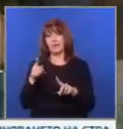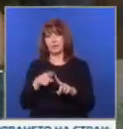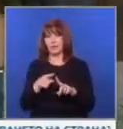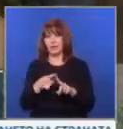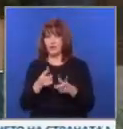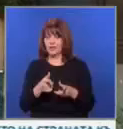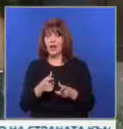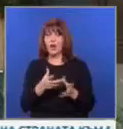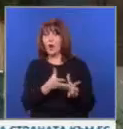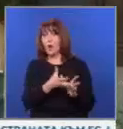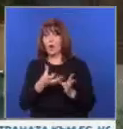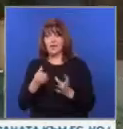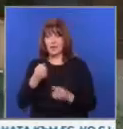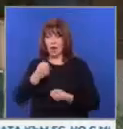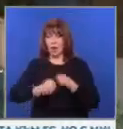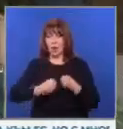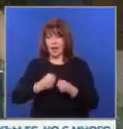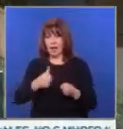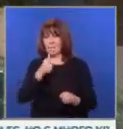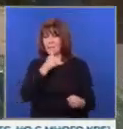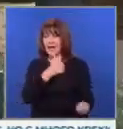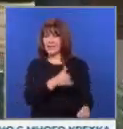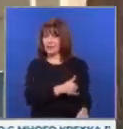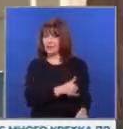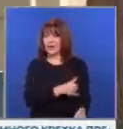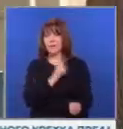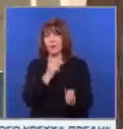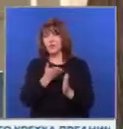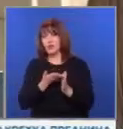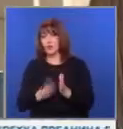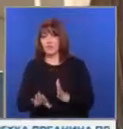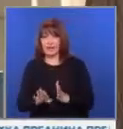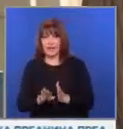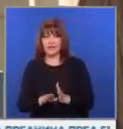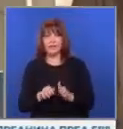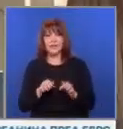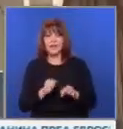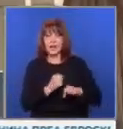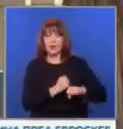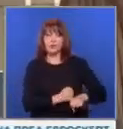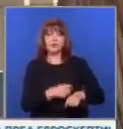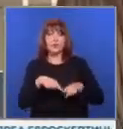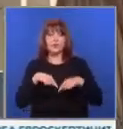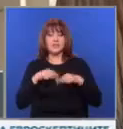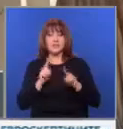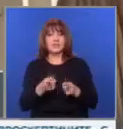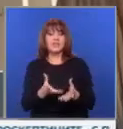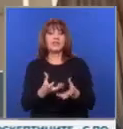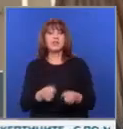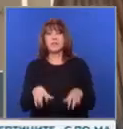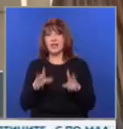Опасяват се, че отнемането на коли на пяне и другирани шофьори може да отпадне. Тези седмици Конституционния съд трябва да вземе решение дали